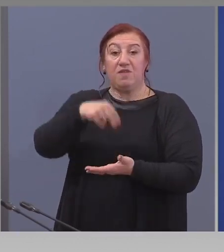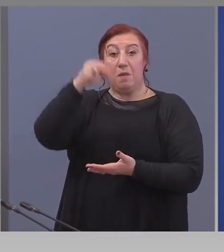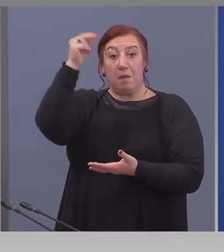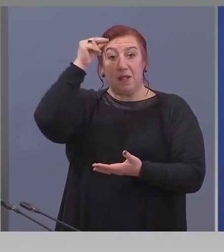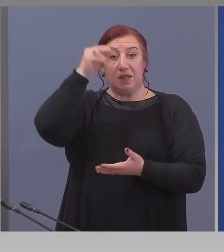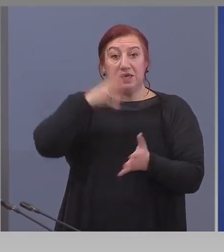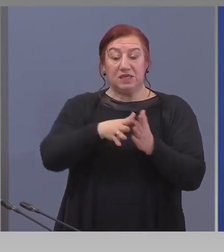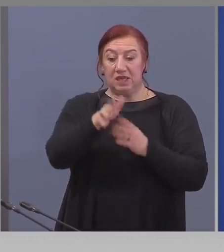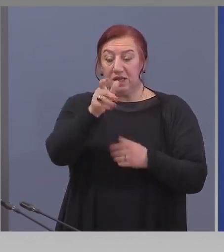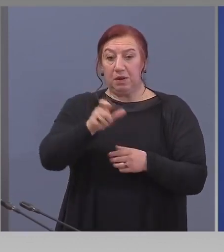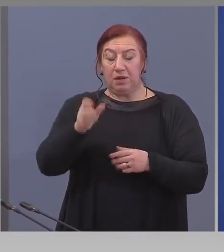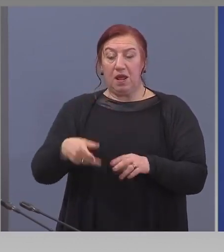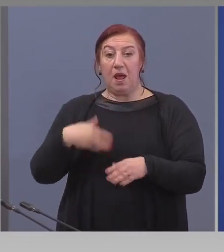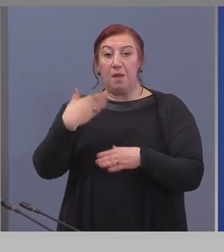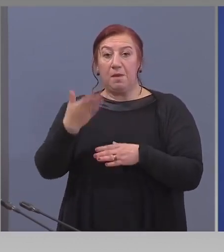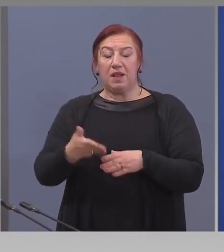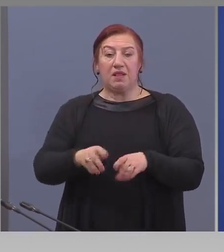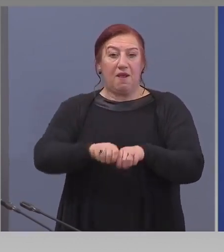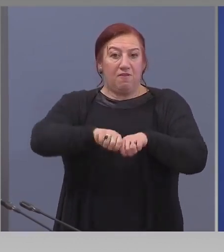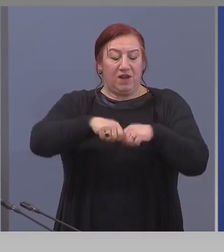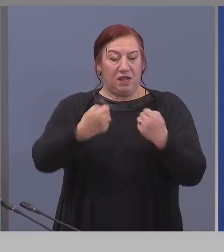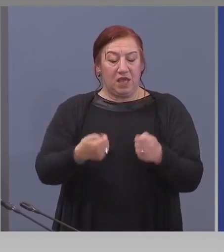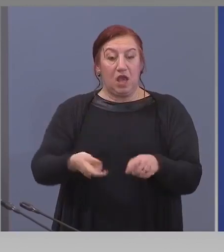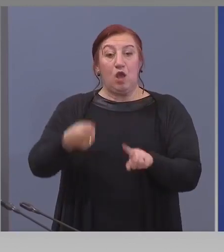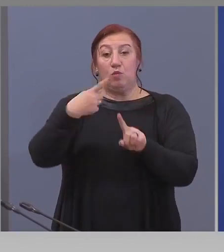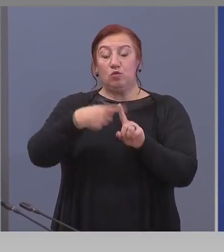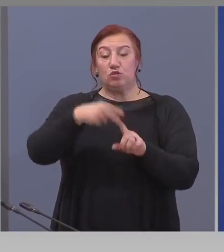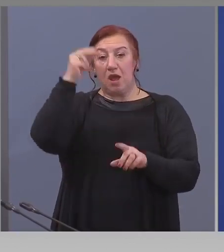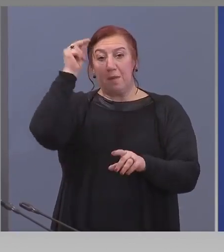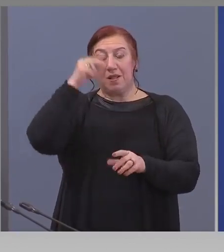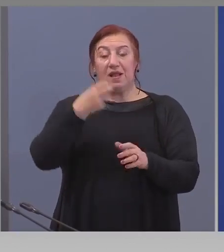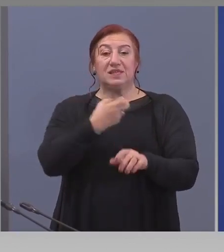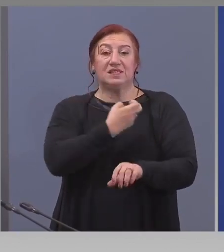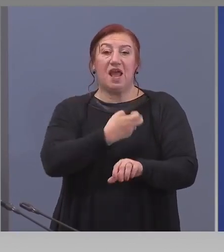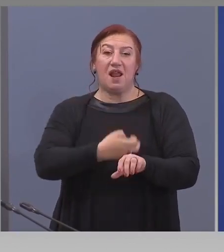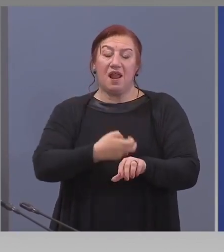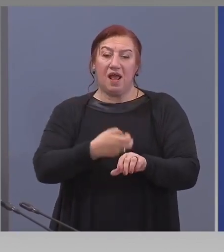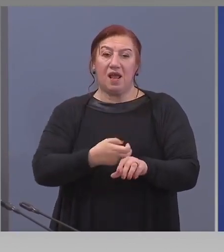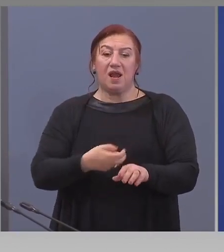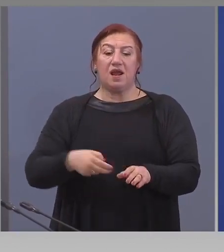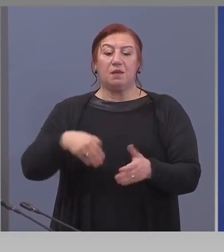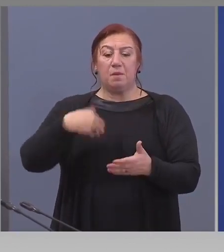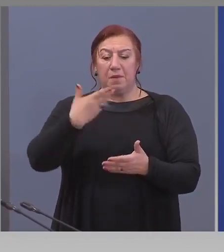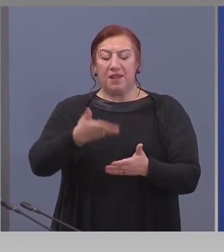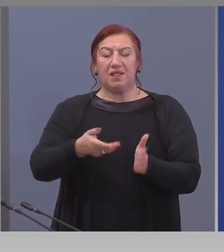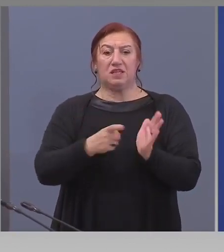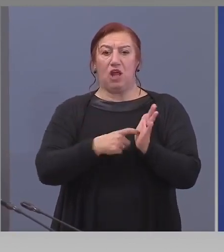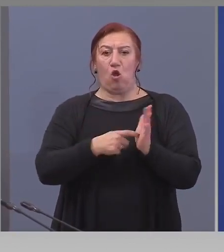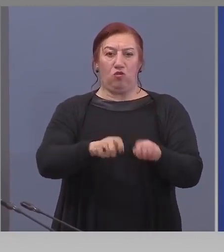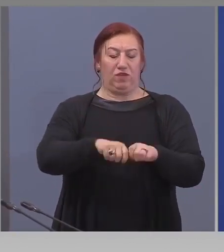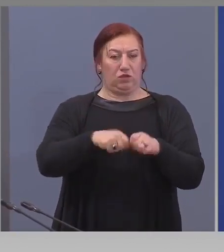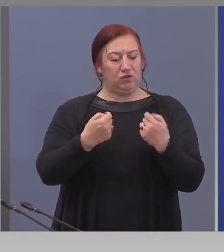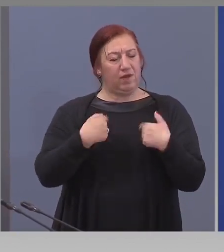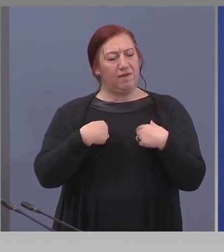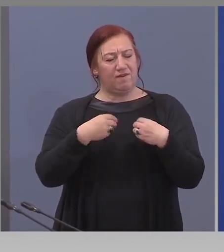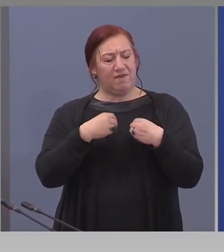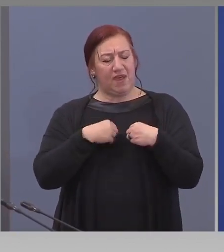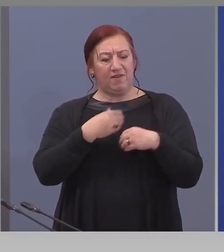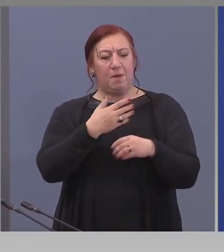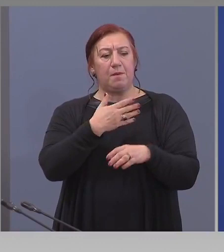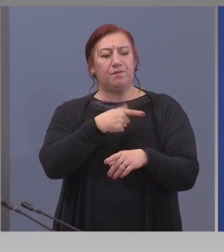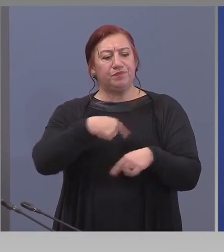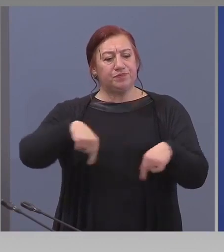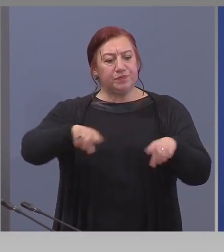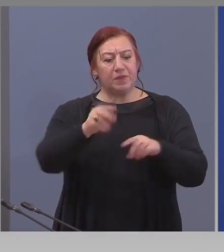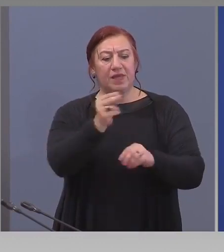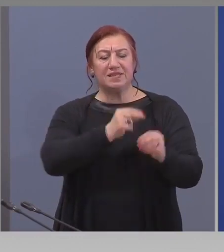вреди, а българския лекар пред правни негативи и последици за в бъдеще. Нещо, което, вярвам, Медицинския съвет ще се опитва да избягва